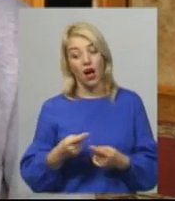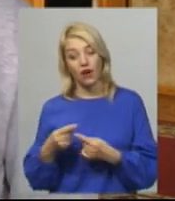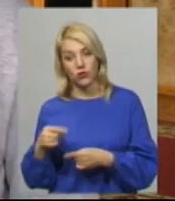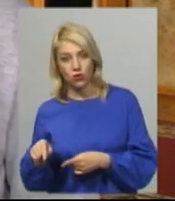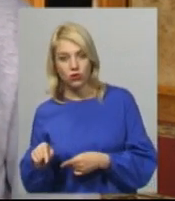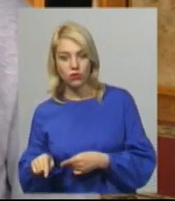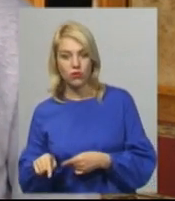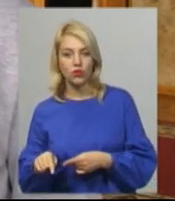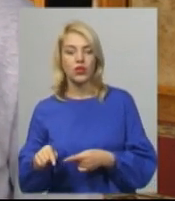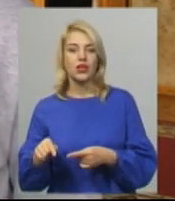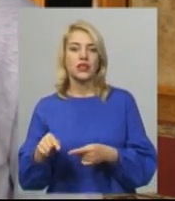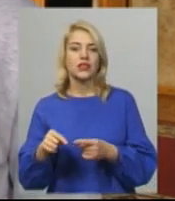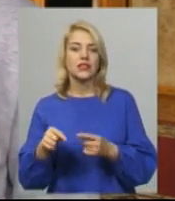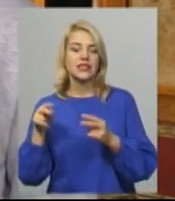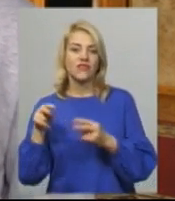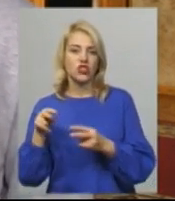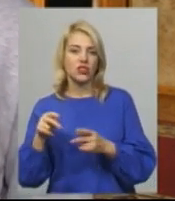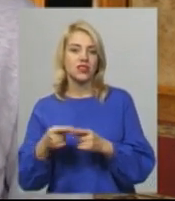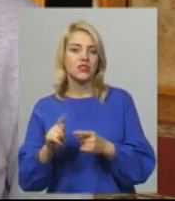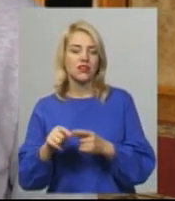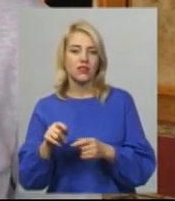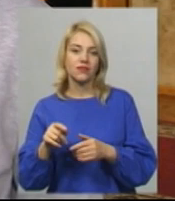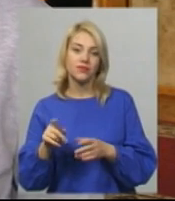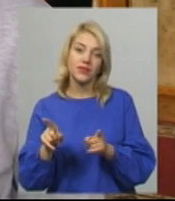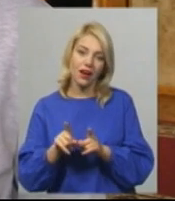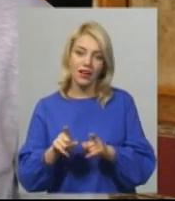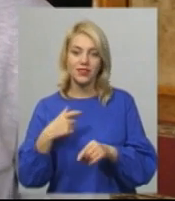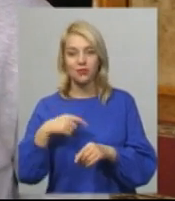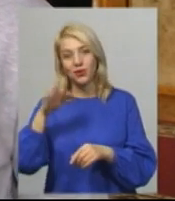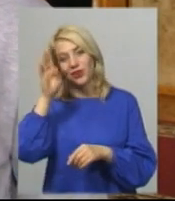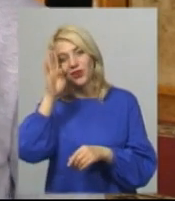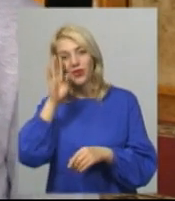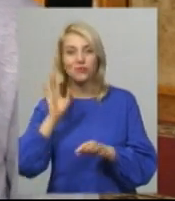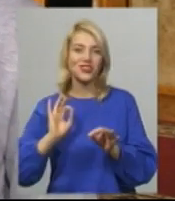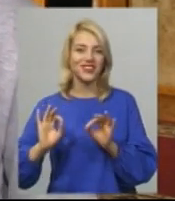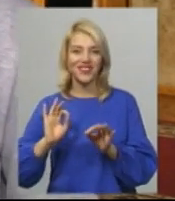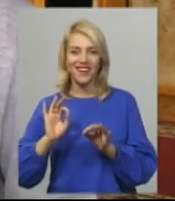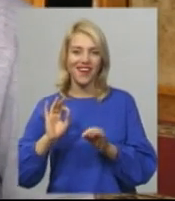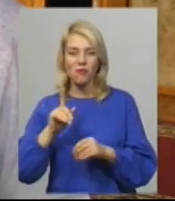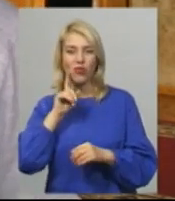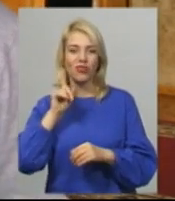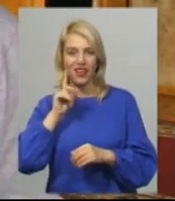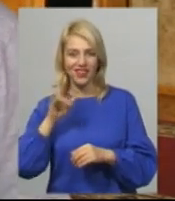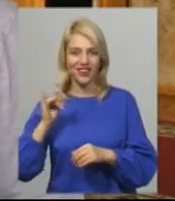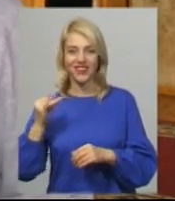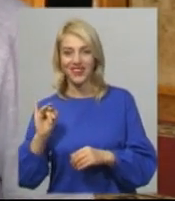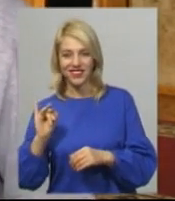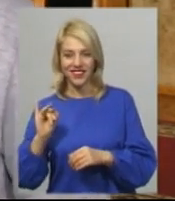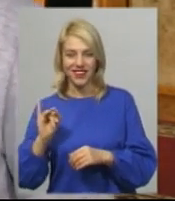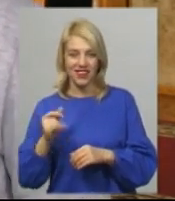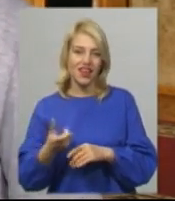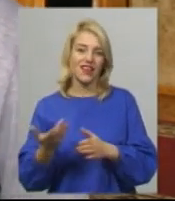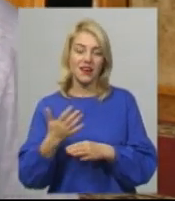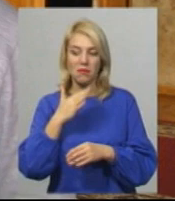другому освіченні – це такий собі хлопчинка, молоденький, який дуже